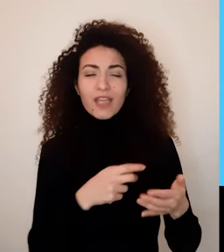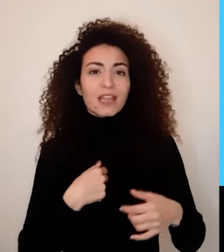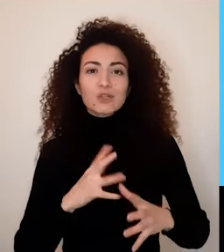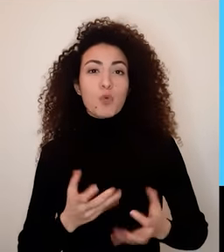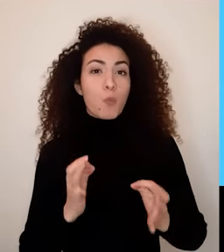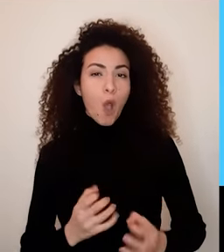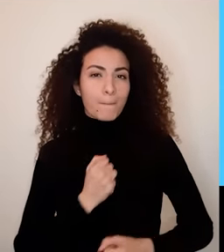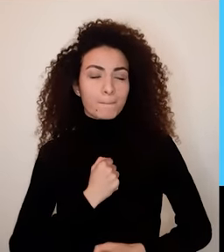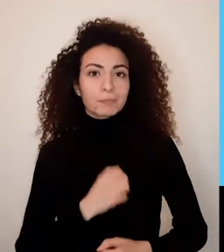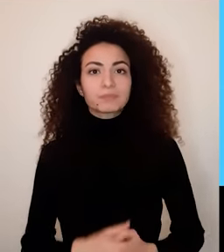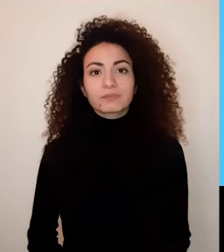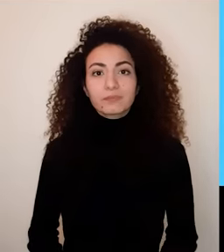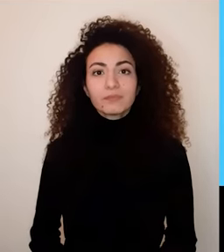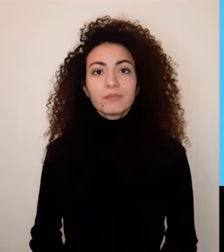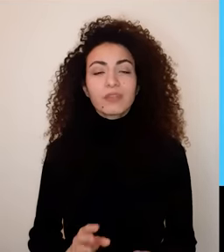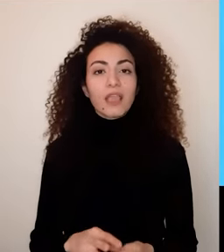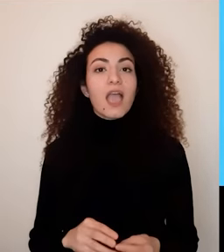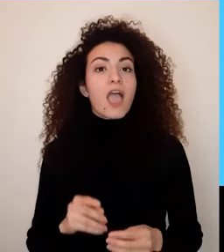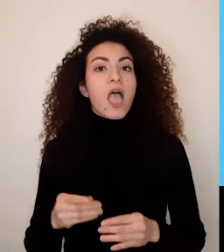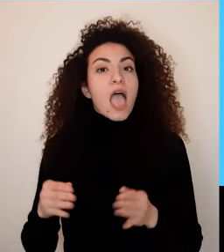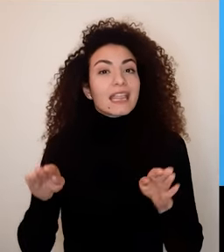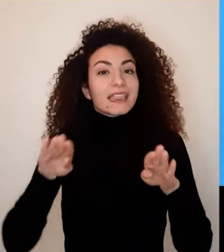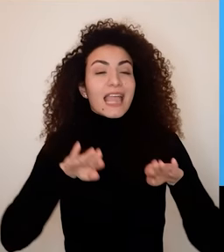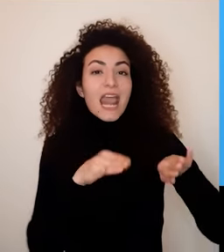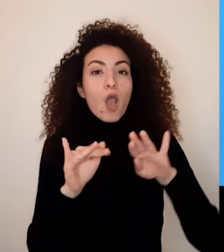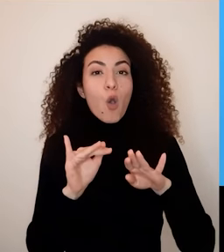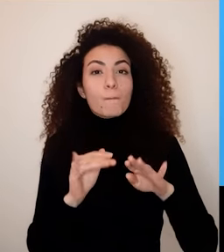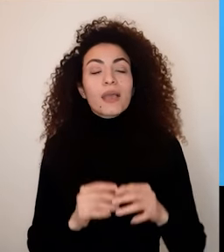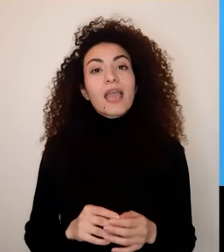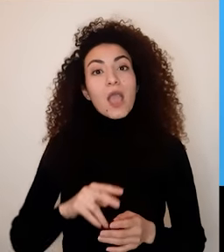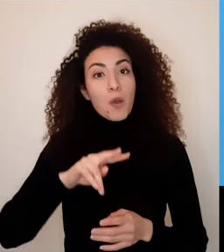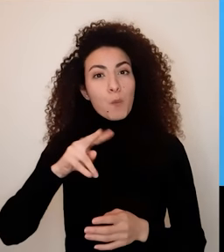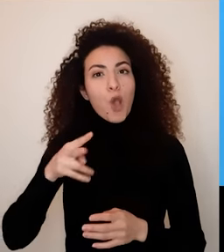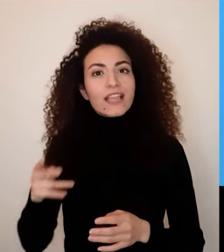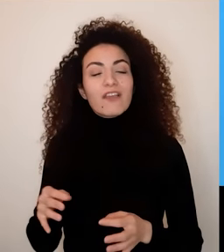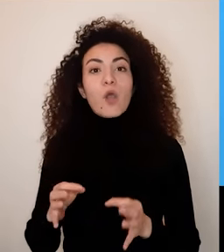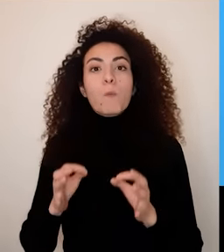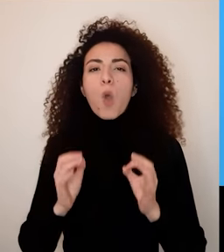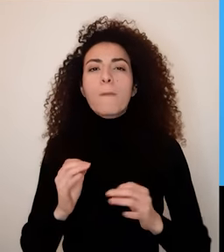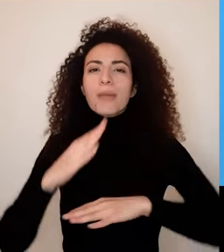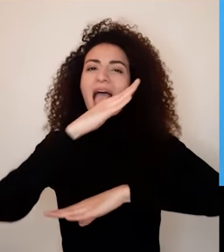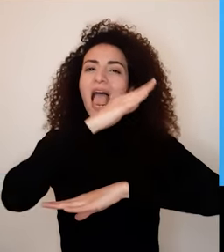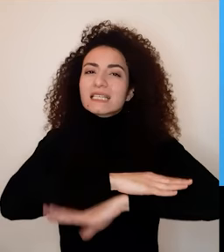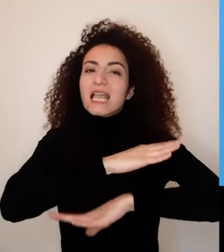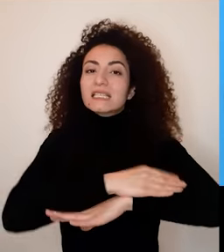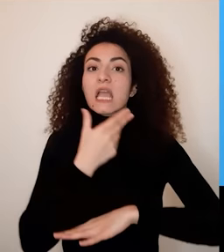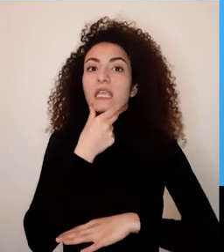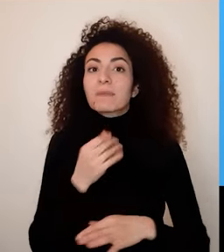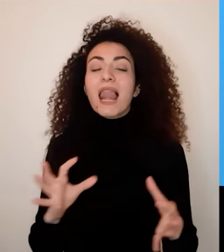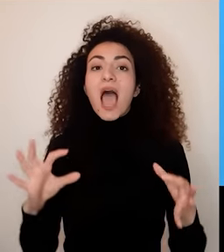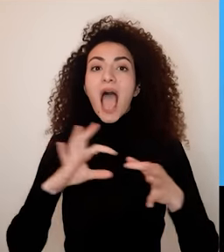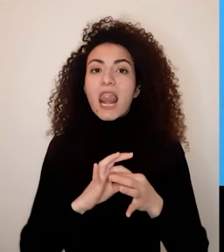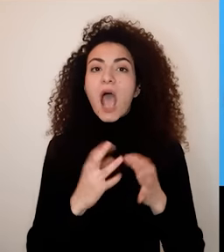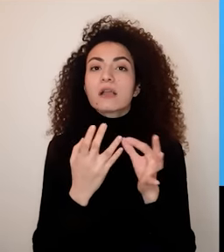حاجاتكم العلائقية اللي إلى أولوية عنكم الملائمة والتناغم على مستوى الطباع والقيم والحاجات